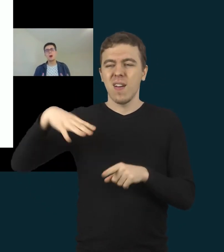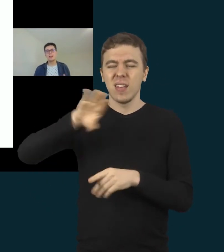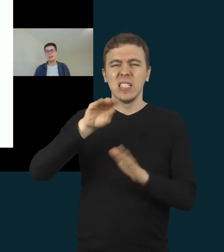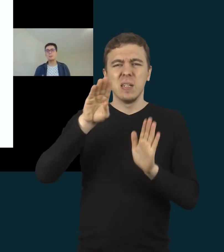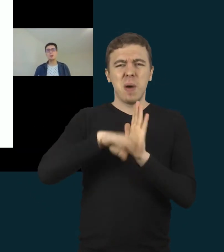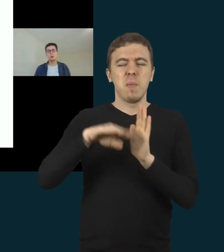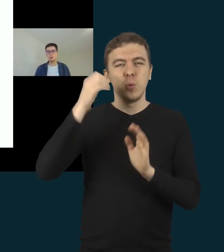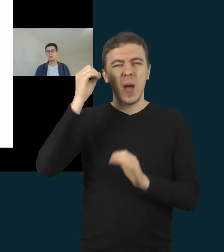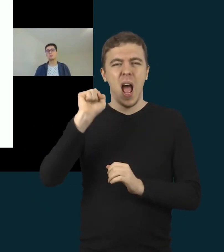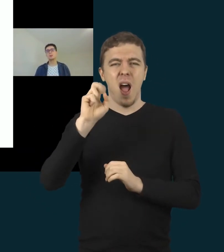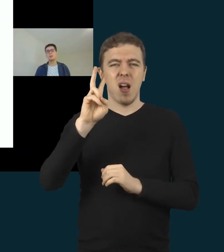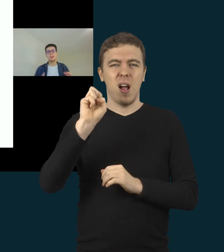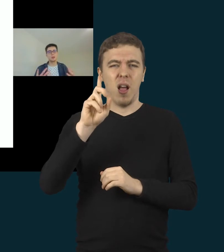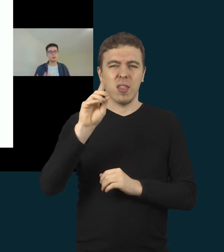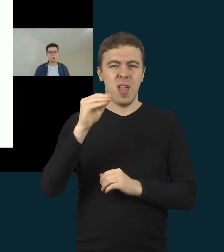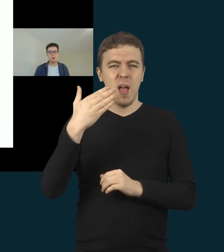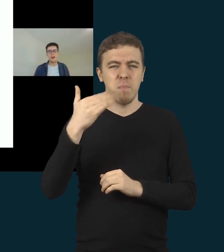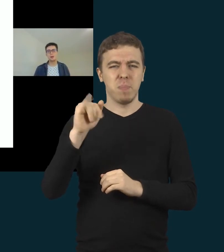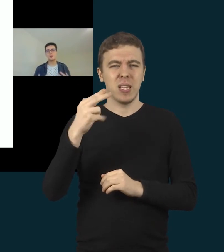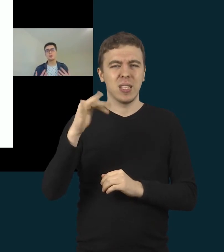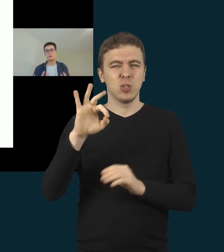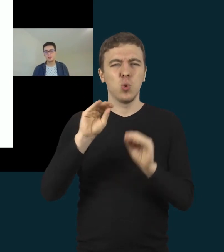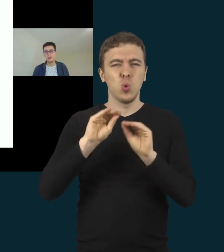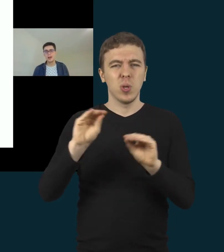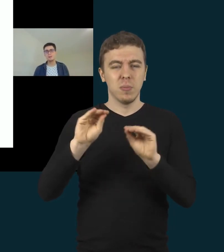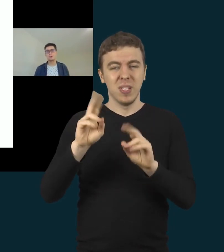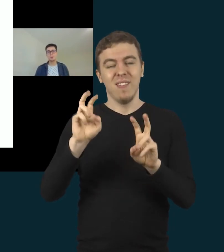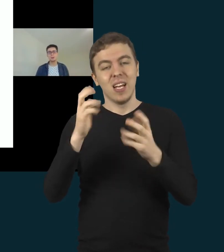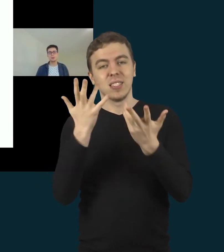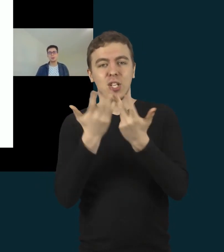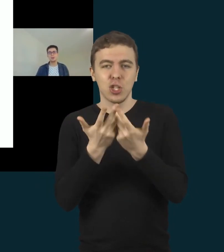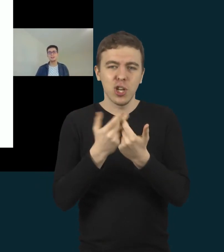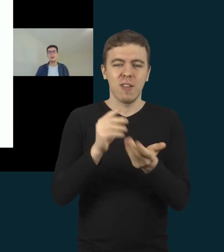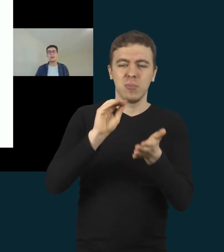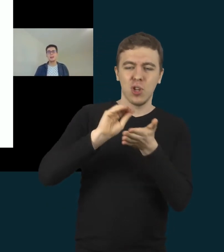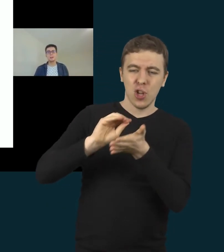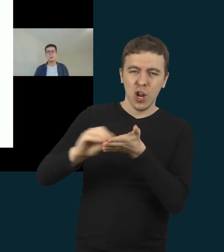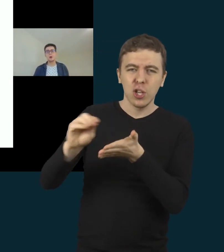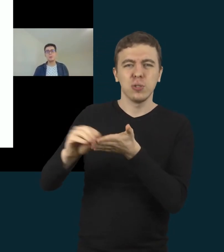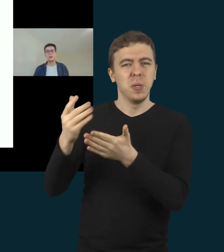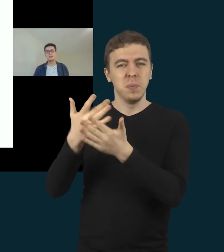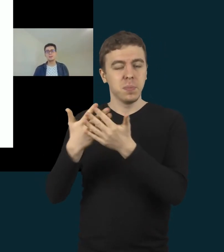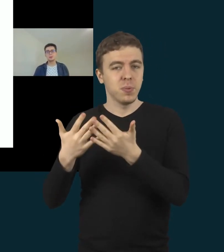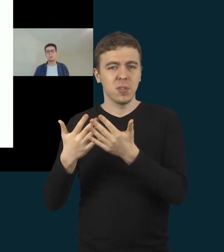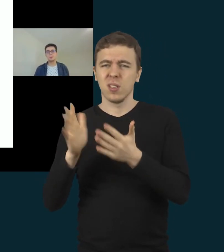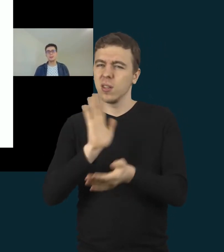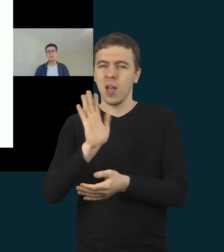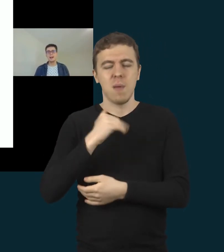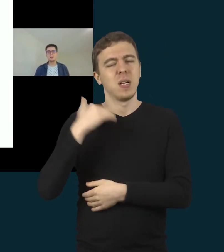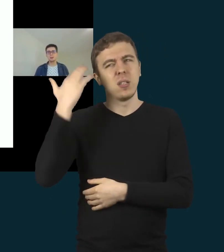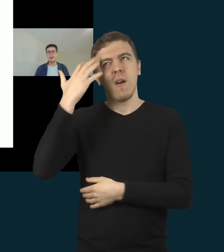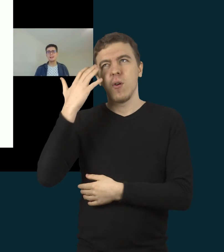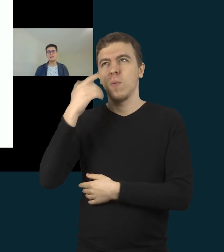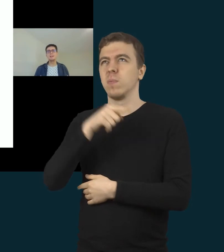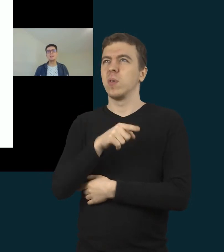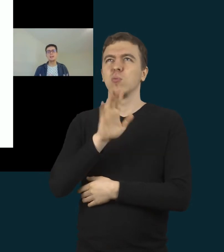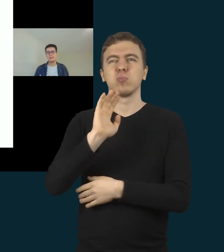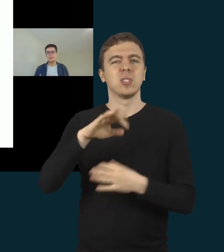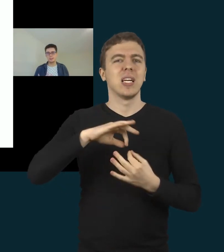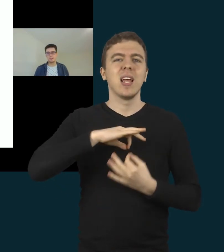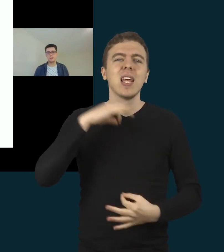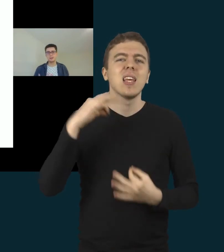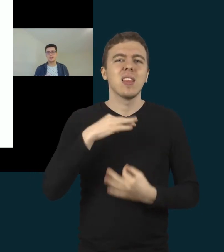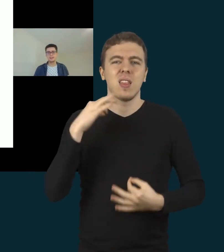akademinio ūkdymo, tai yra raidžių rašymo, skaičiavimo ir panašiai. Nes galvojome, kad visų pirma tai gali sukelti didelę